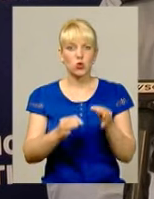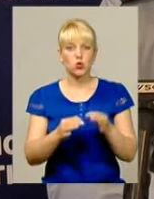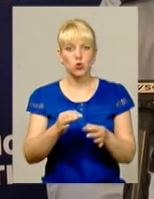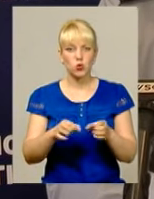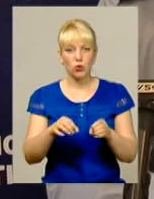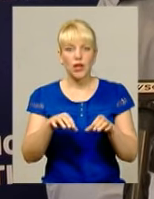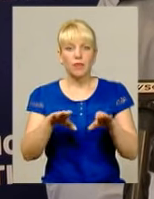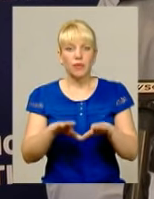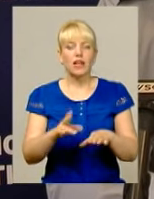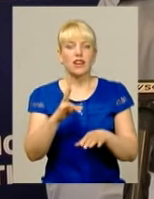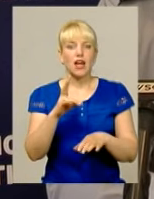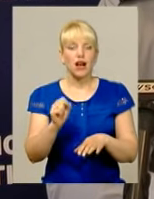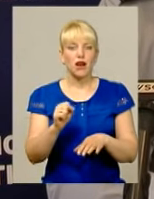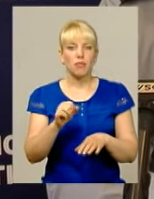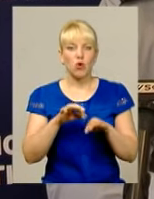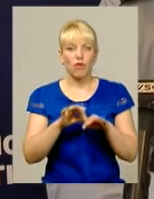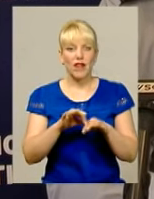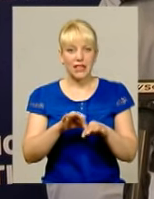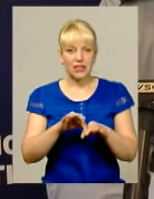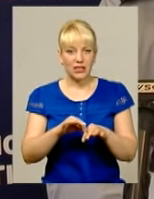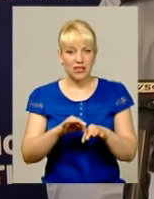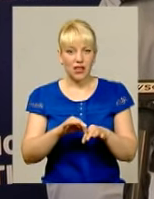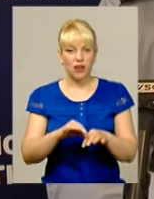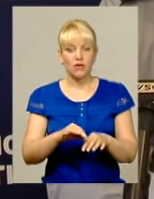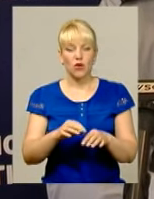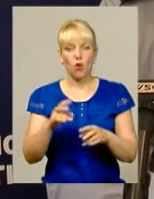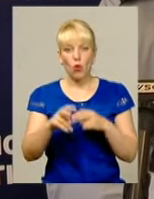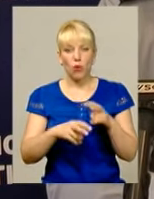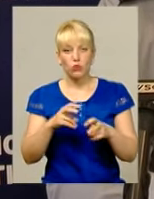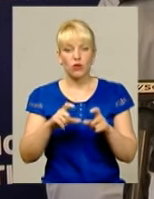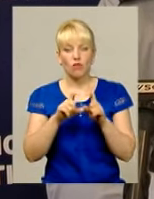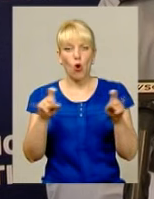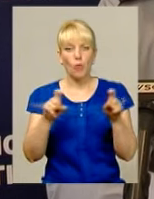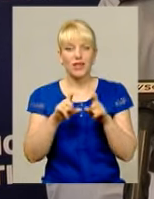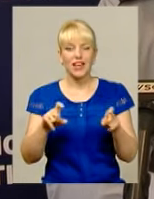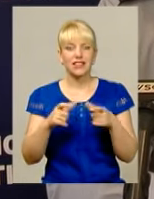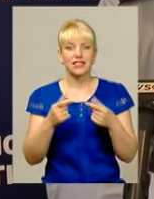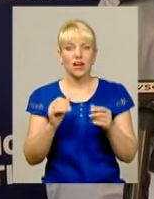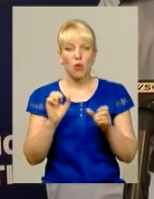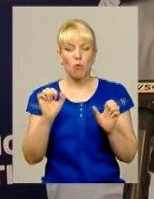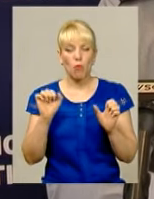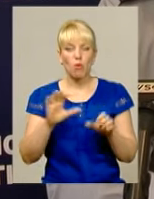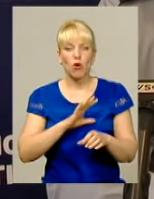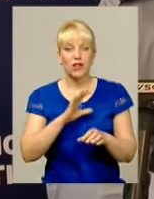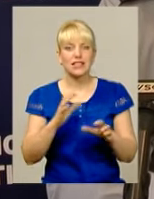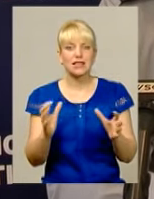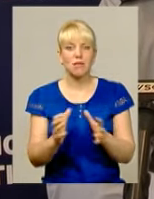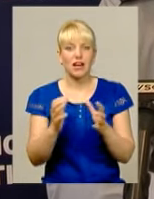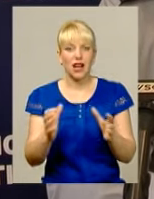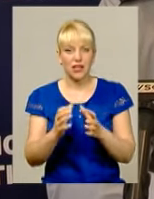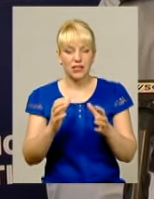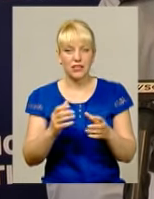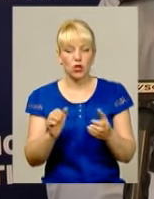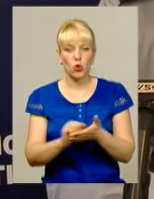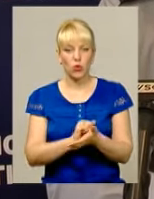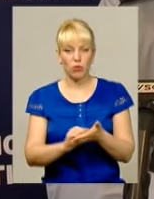обшуку в об'єктах, де можуть зберігатися документи Які вказували і підтверджували б на незаконну